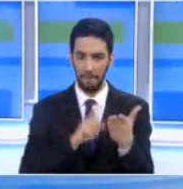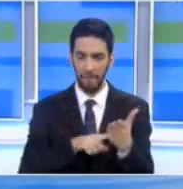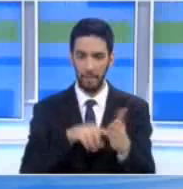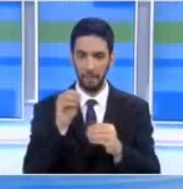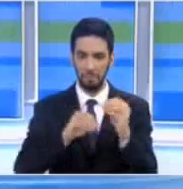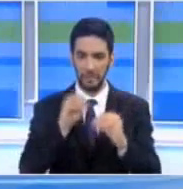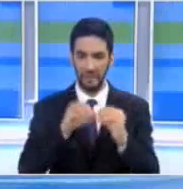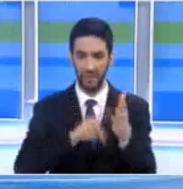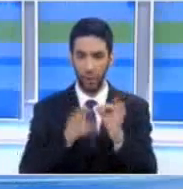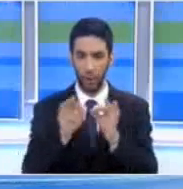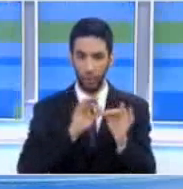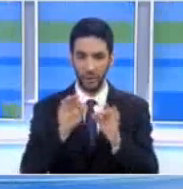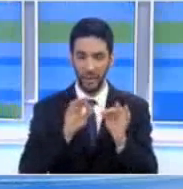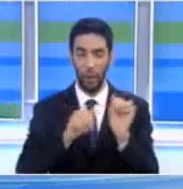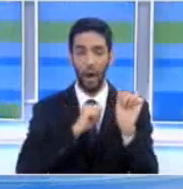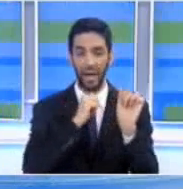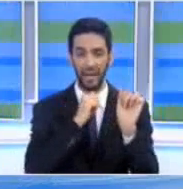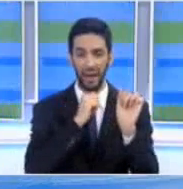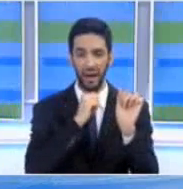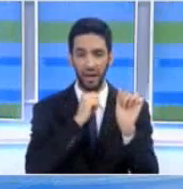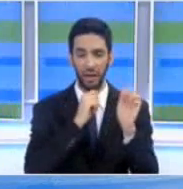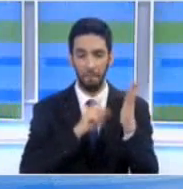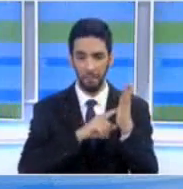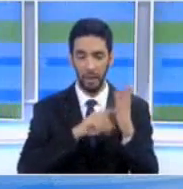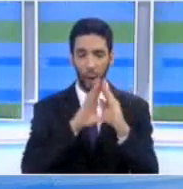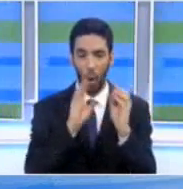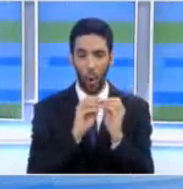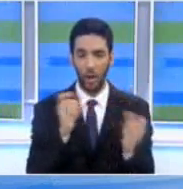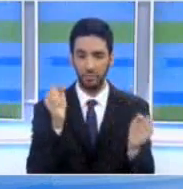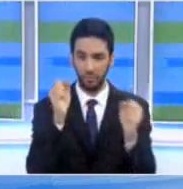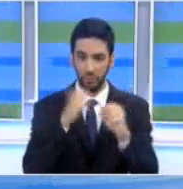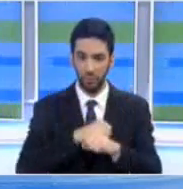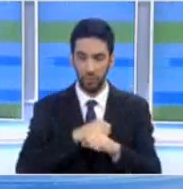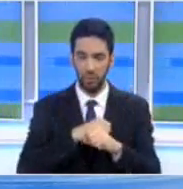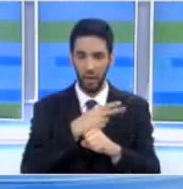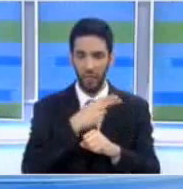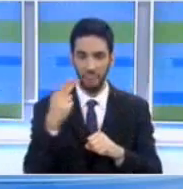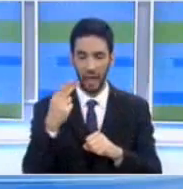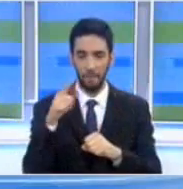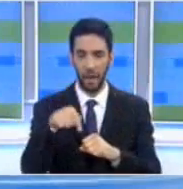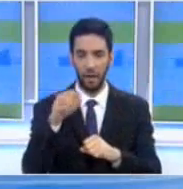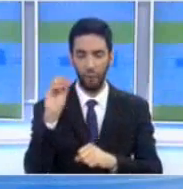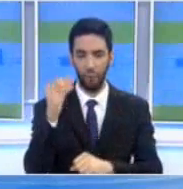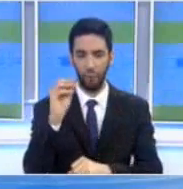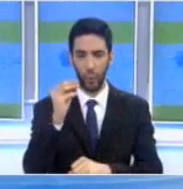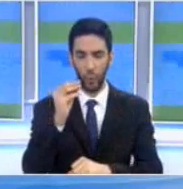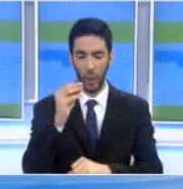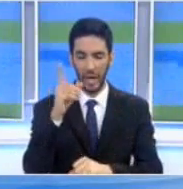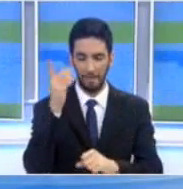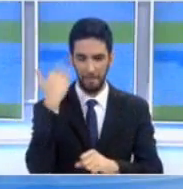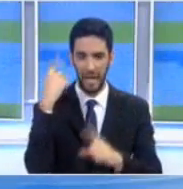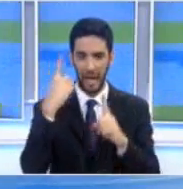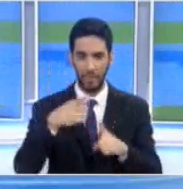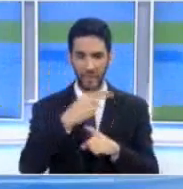δήλωσε στην κυβέρνηση του πρόεδρο Αναστασιάδη και να υπάρξει άρση της απόφασης της Βουλής για την αναφορά στη σχολεία για τον ΟΤΥΠΑ ώστε